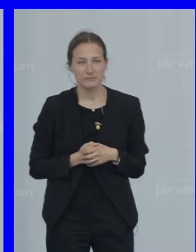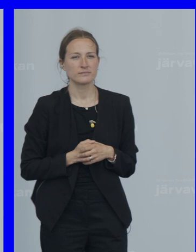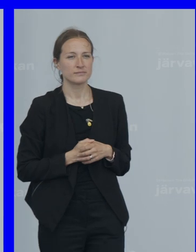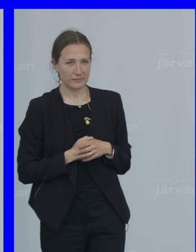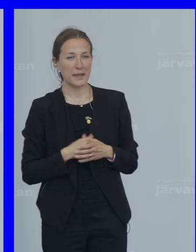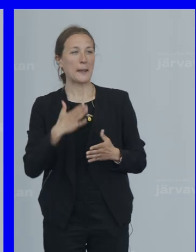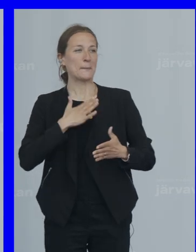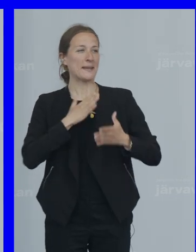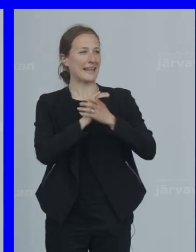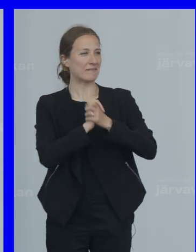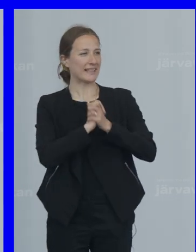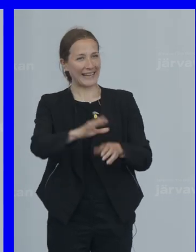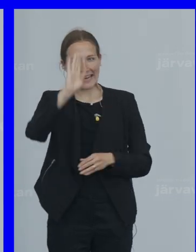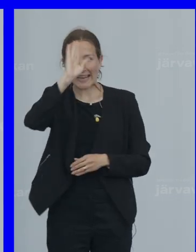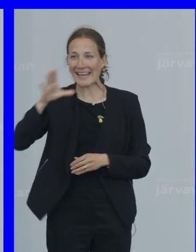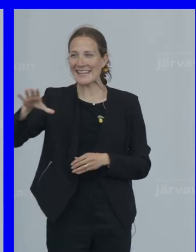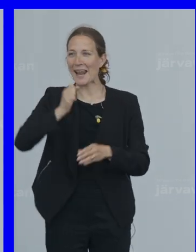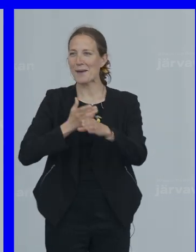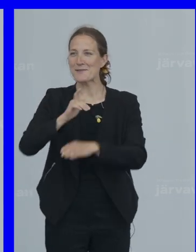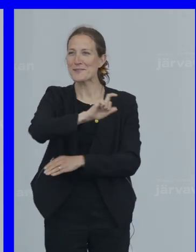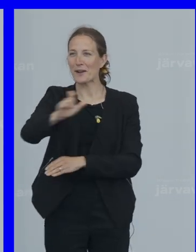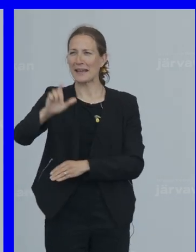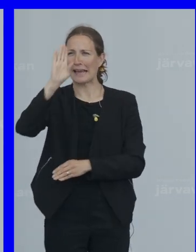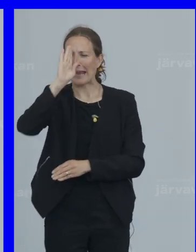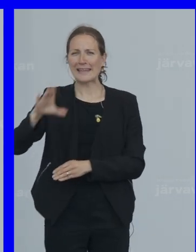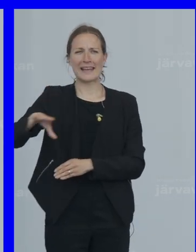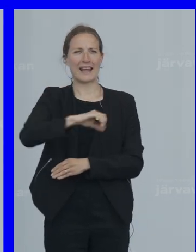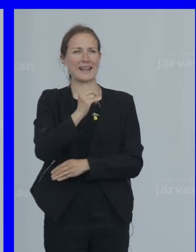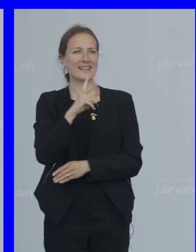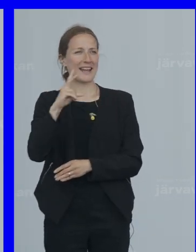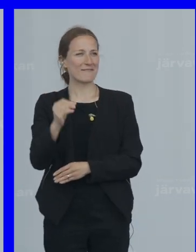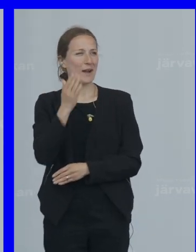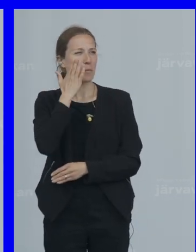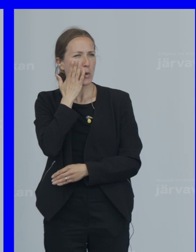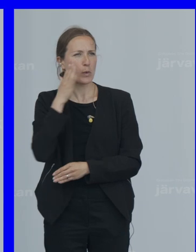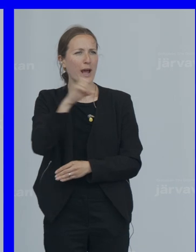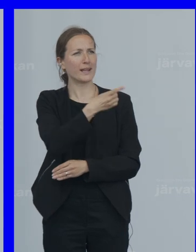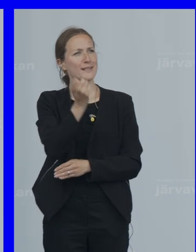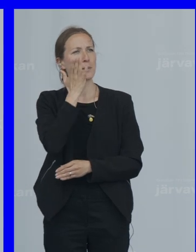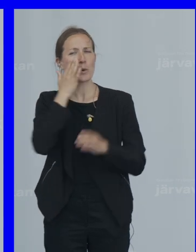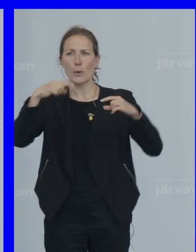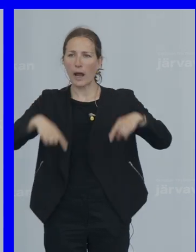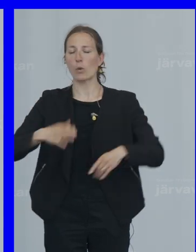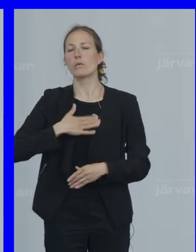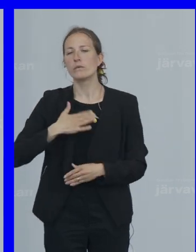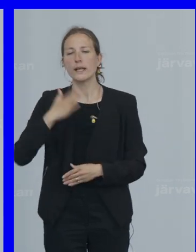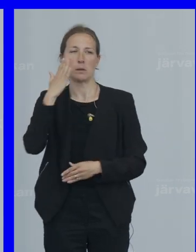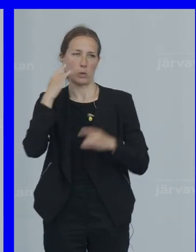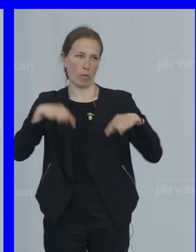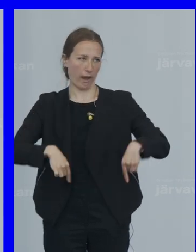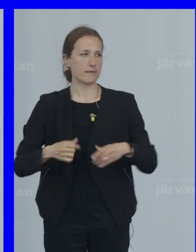Mina vänner, hej alla besökare. Verkligen hej alla järvabor och alla ni som bor här ute och vill bo här ute.